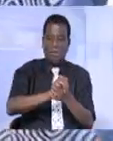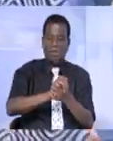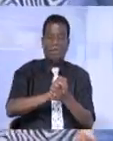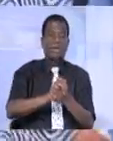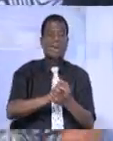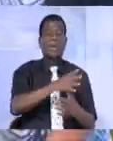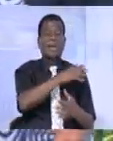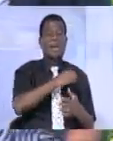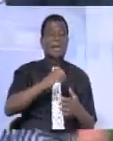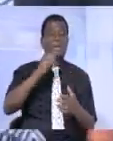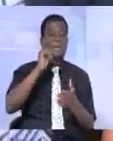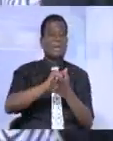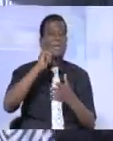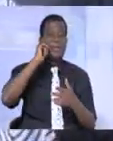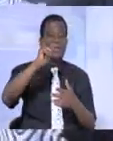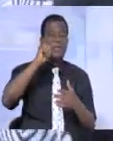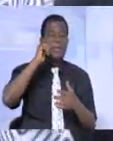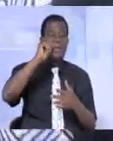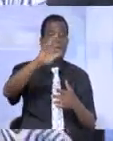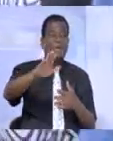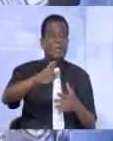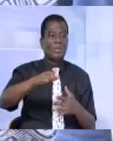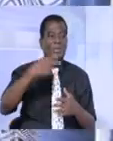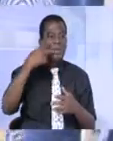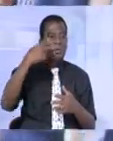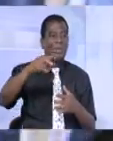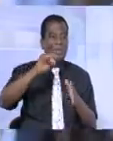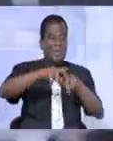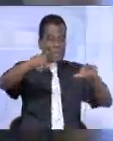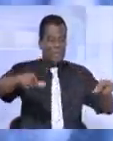revoir cet endroit et crier sa douleur. Il